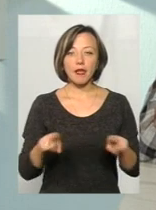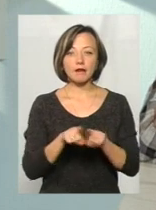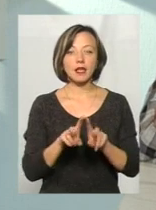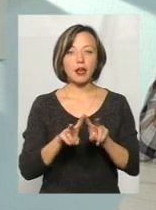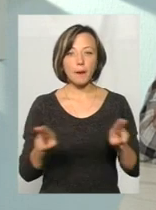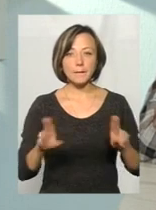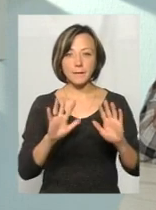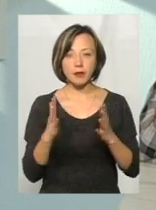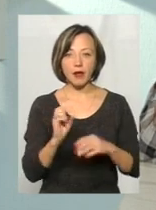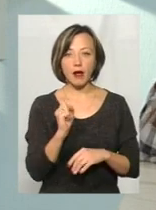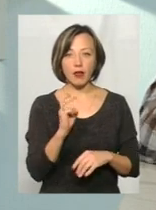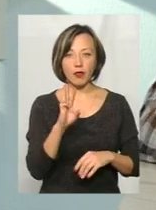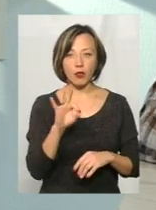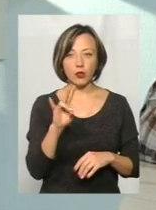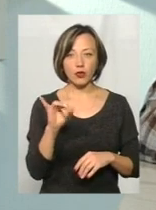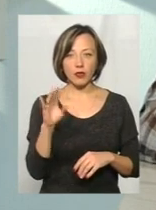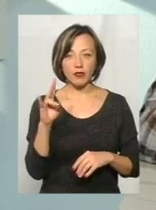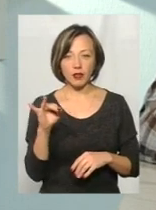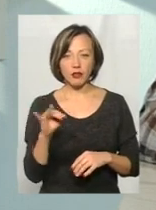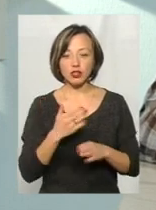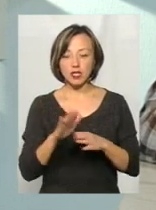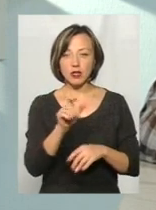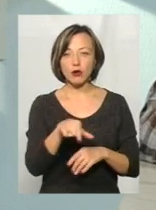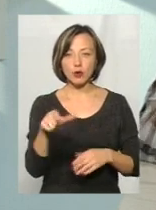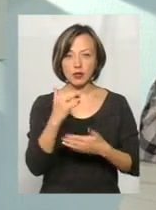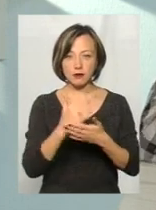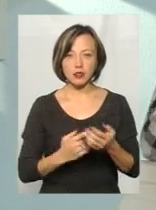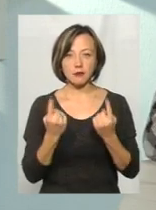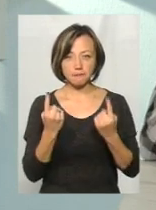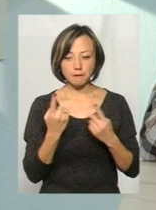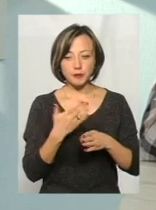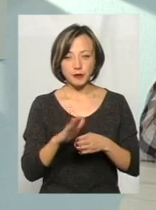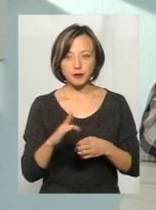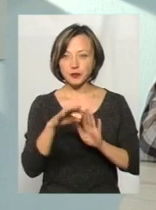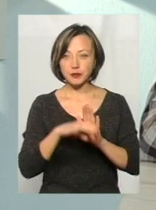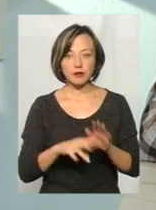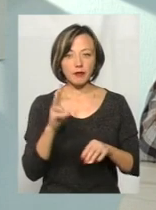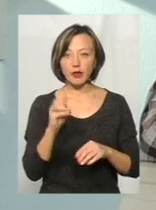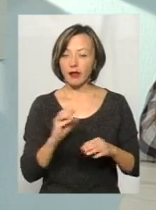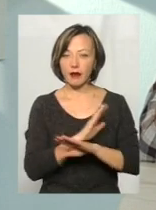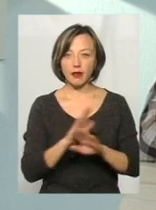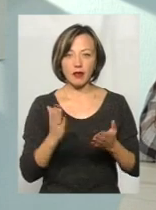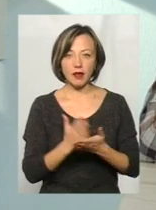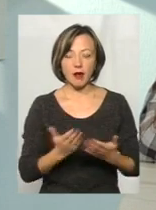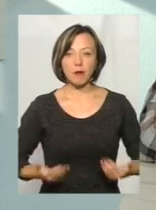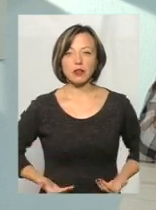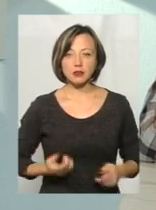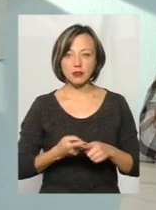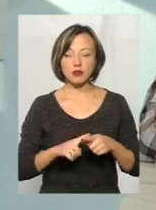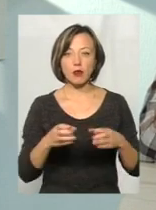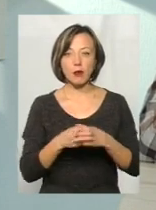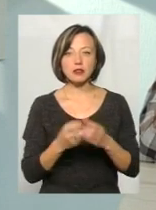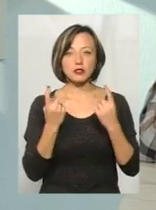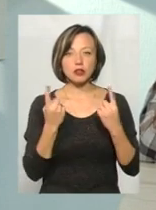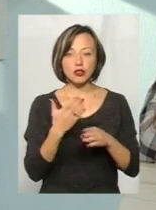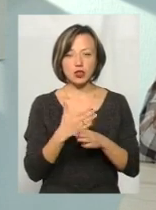випадки є в Антонінській громаді, коли значна частина людей із списка не є мешканцями цієї громади. І значна